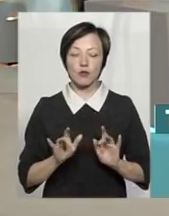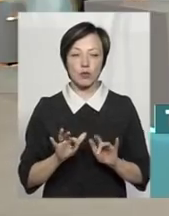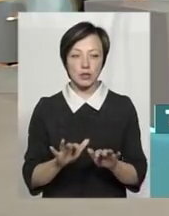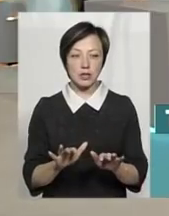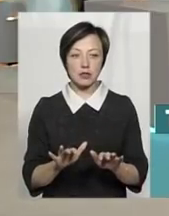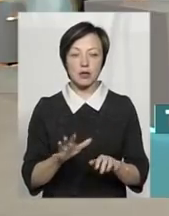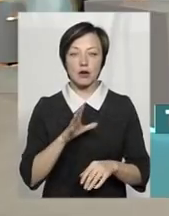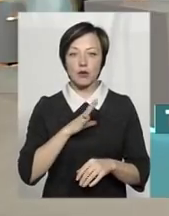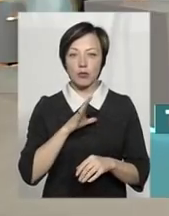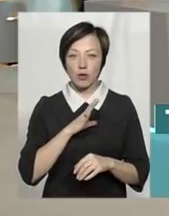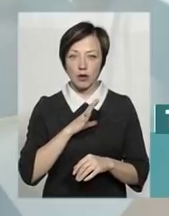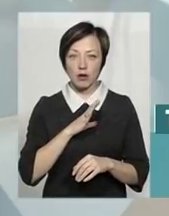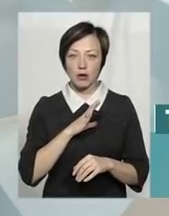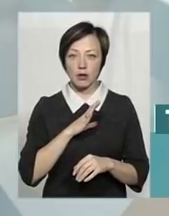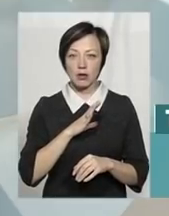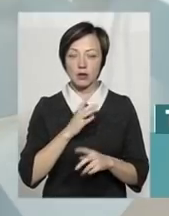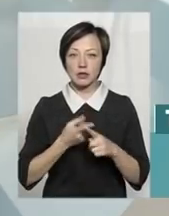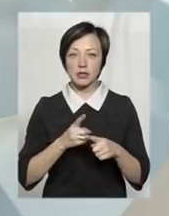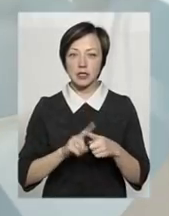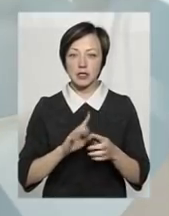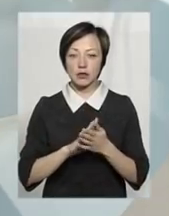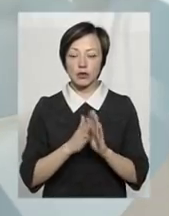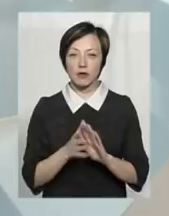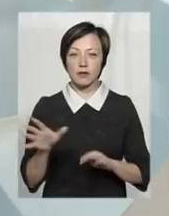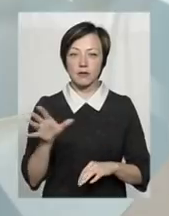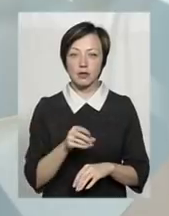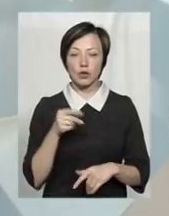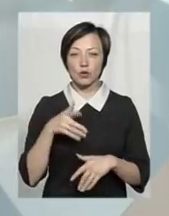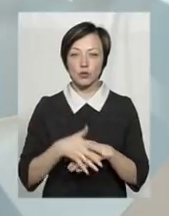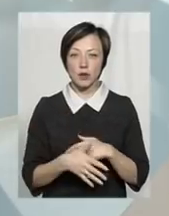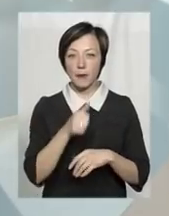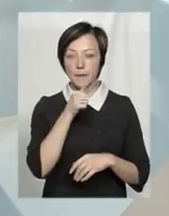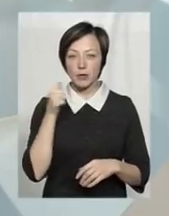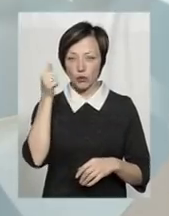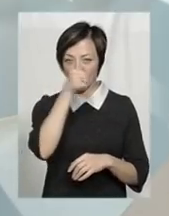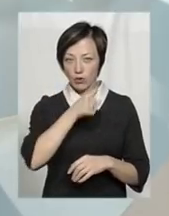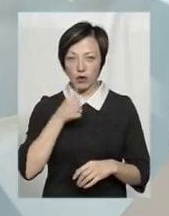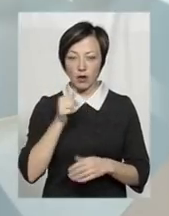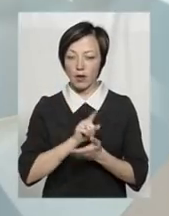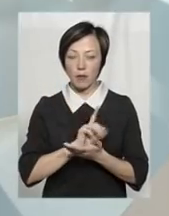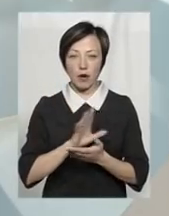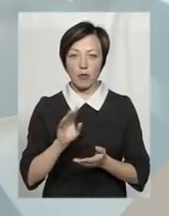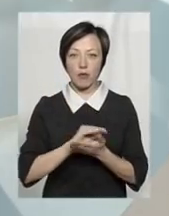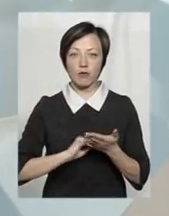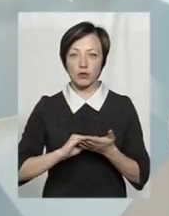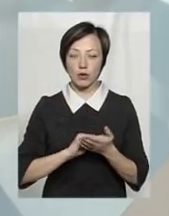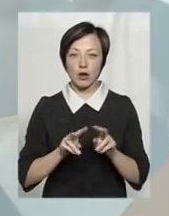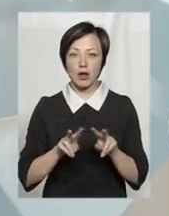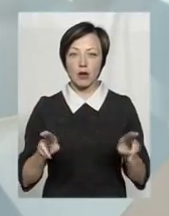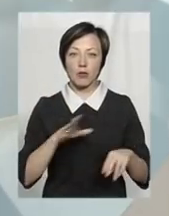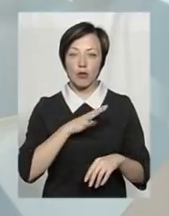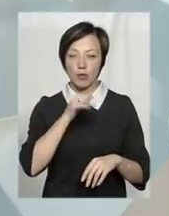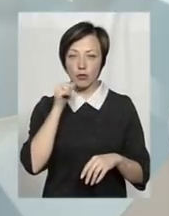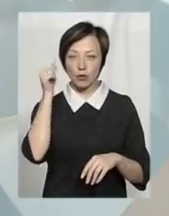улагодження цієї ситуації, тому що всі розуміли, що минулого року ми не маємо повторити, так як було минулого року,